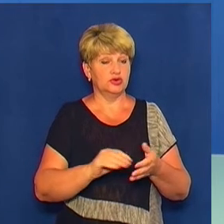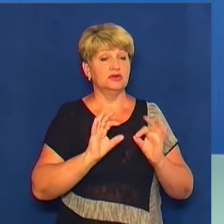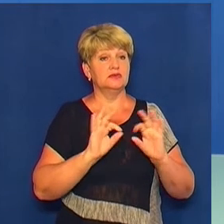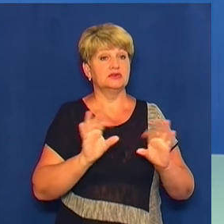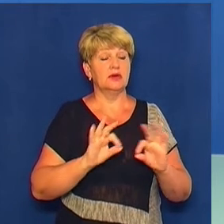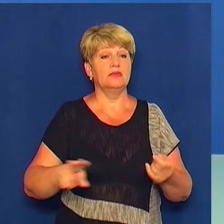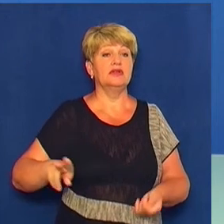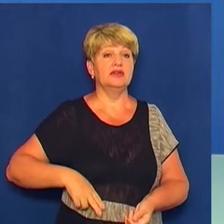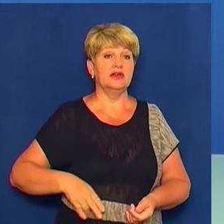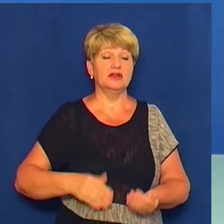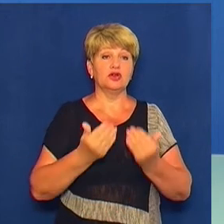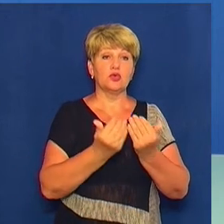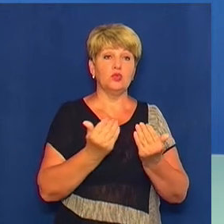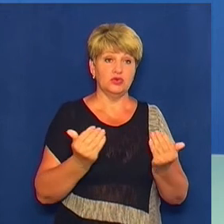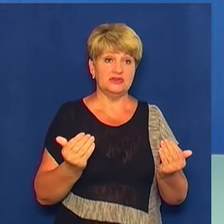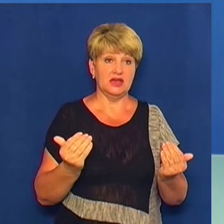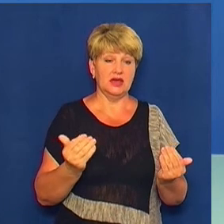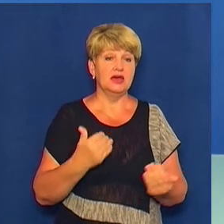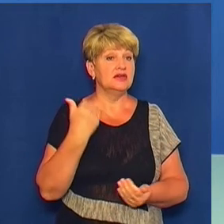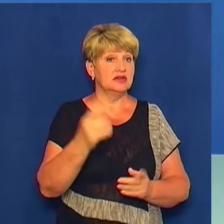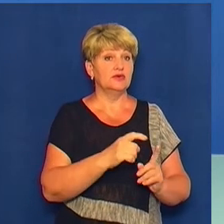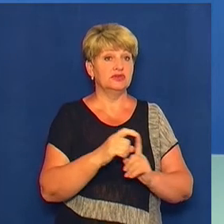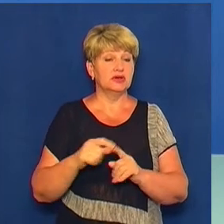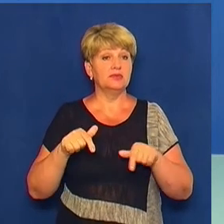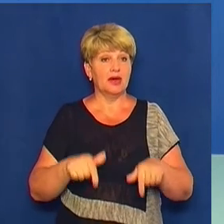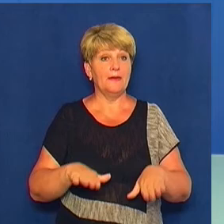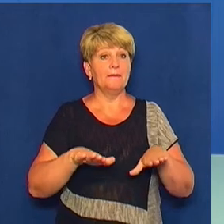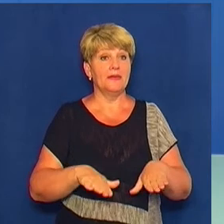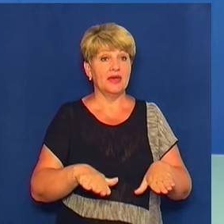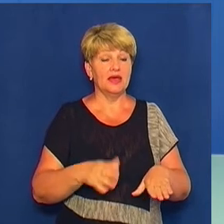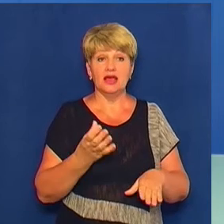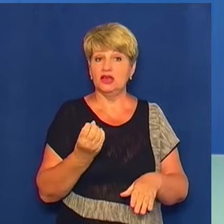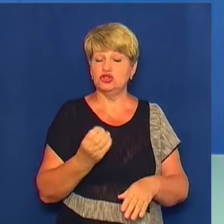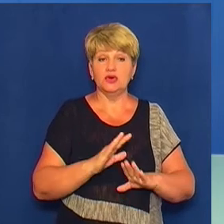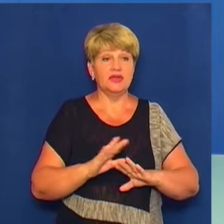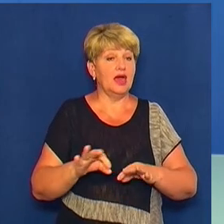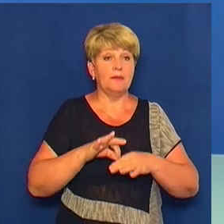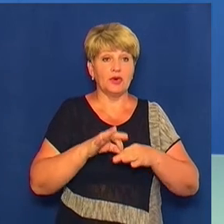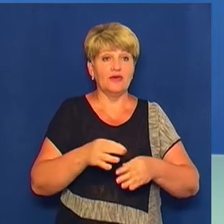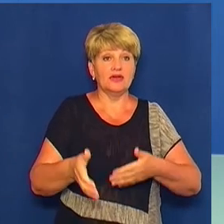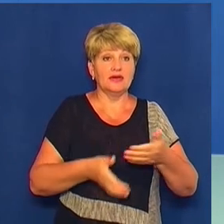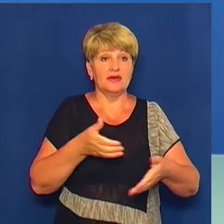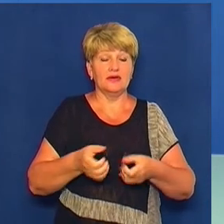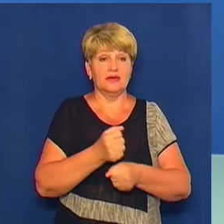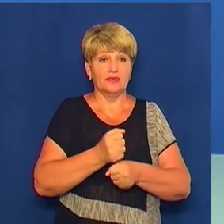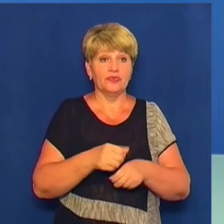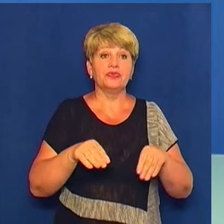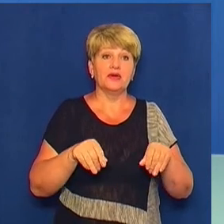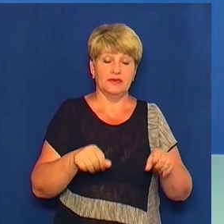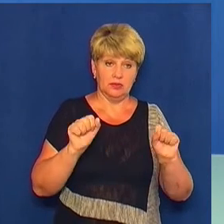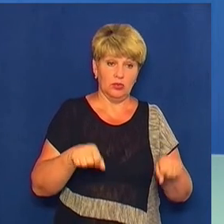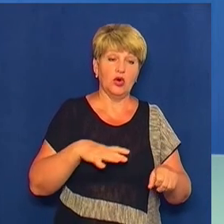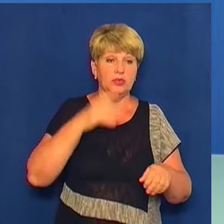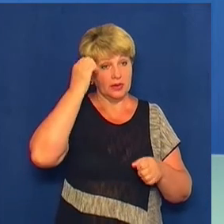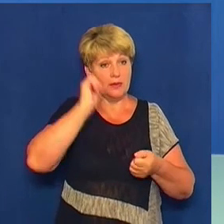середньої Наддніпрянщини Михайло Сиболаб. З його слів, на цьому міщі ще не проводили археологічні роботи. І в землі можуть бути